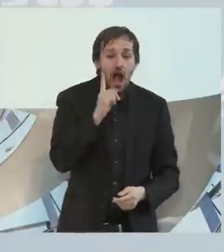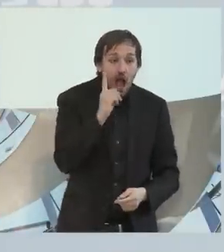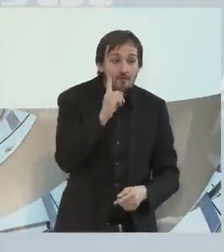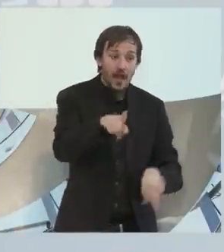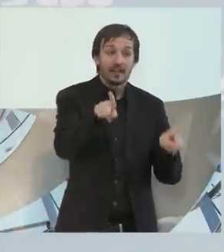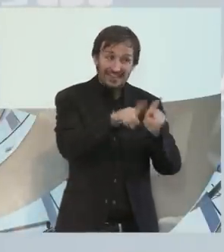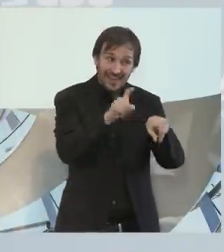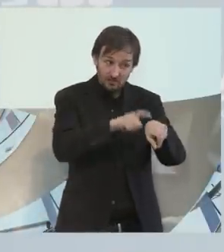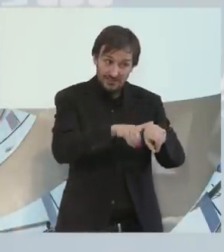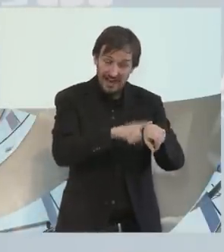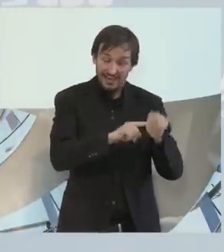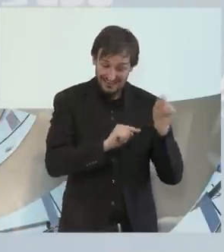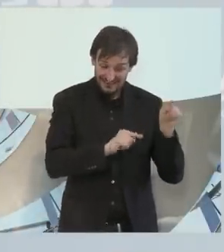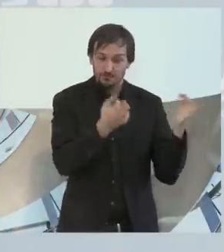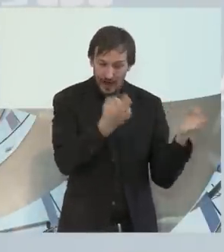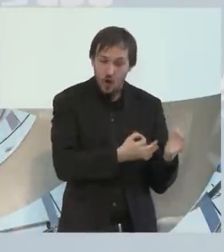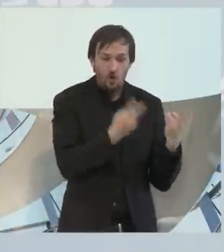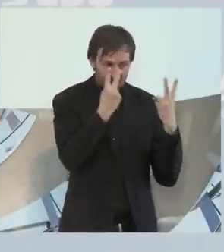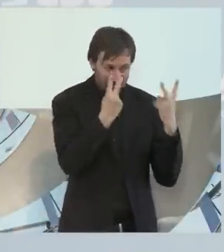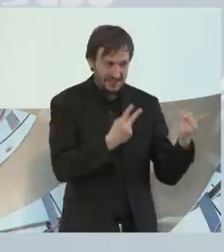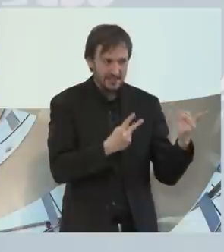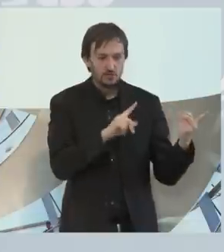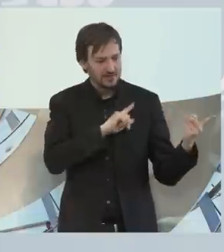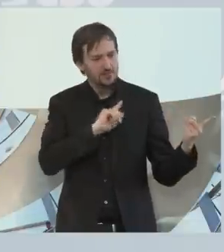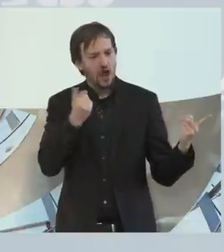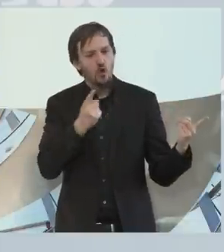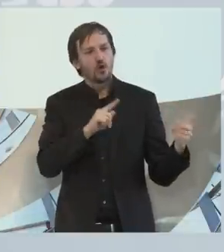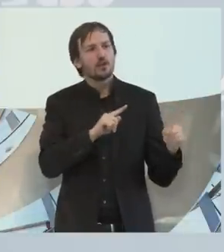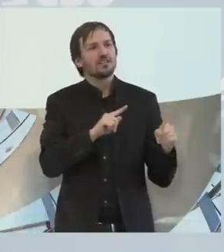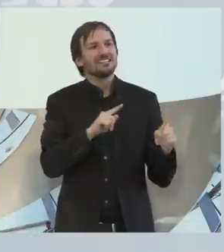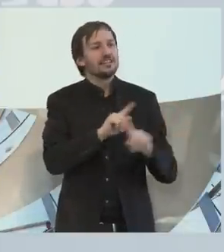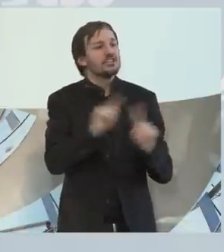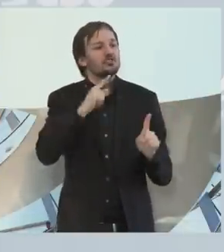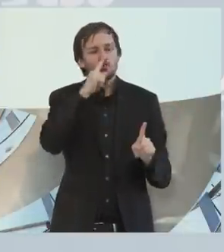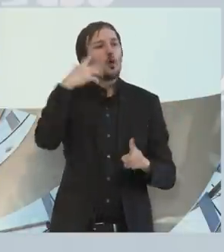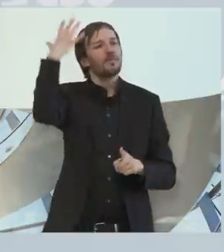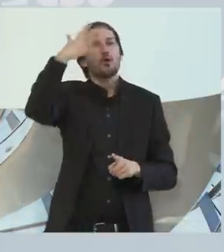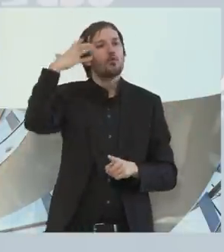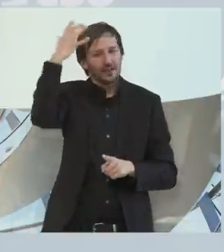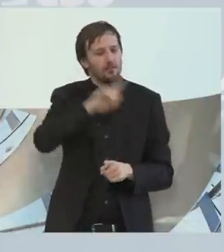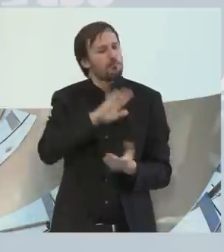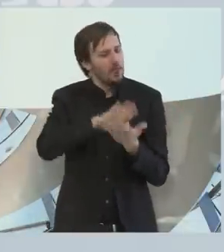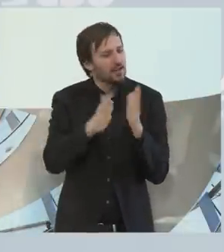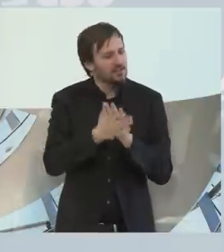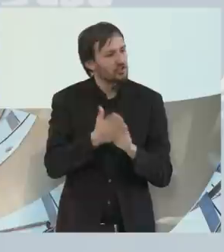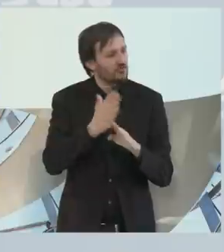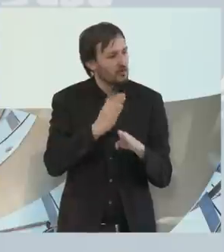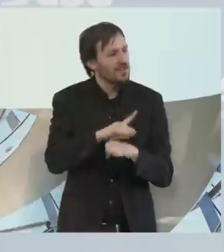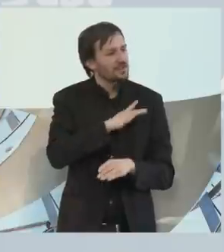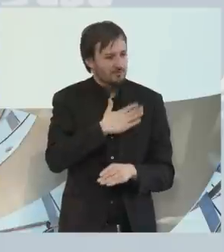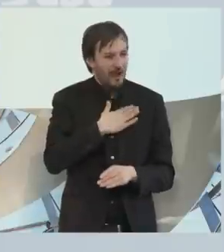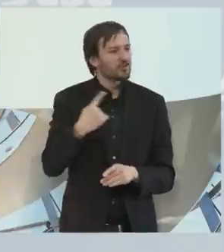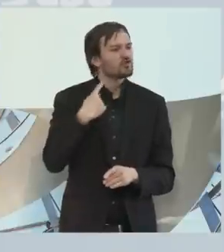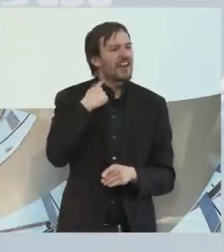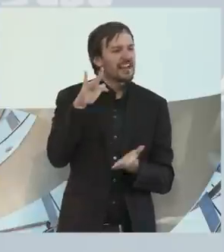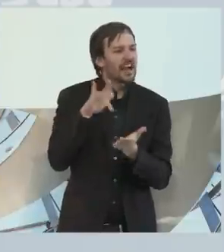auch, und zwar nicht von der Theorie her, sondern von der Praxis, weil ich eine behinderte Schwägerin